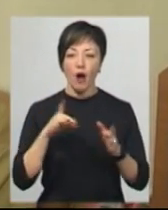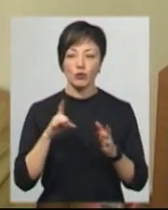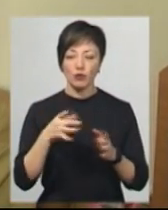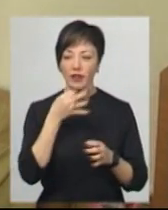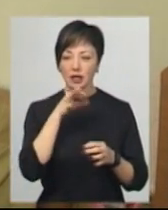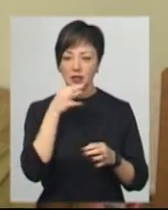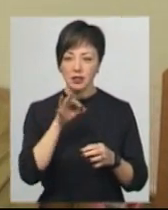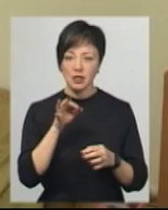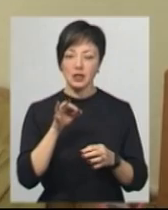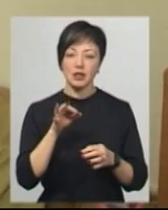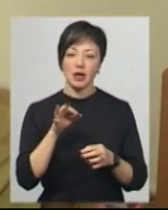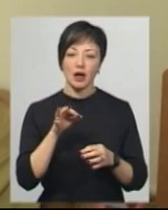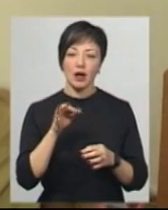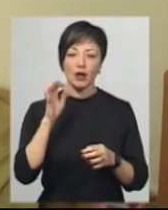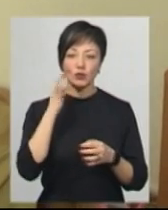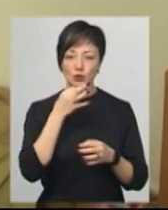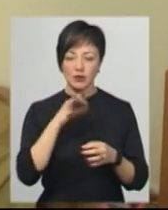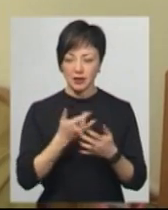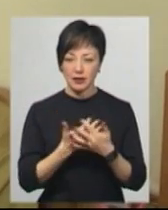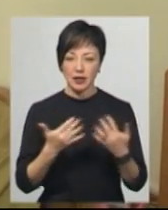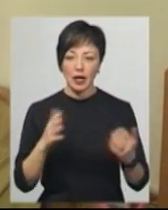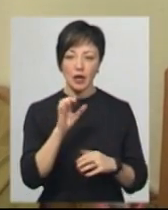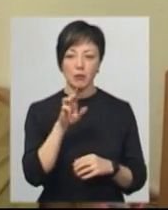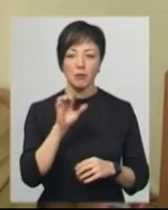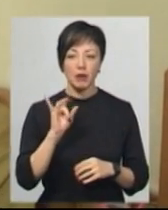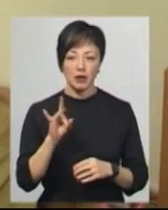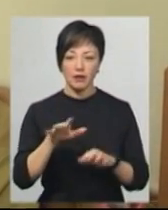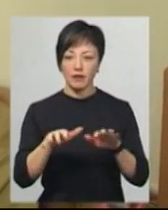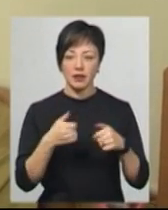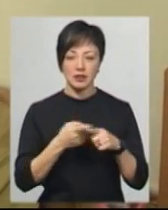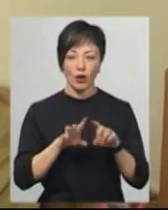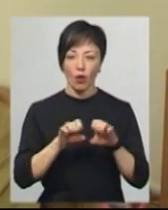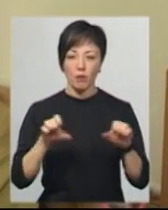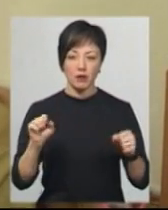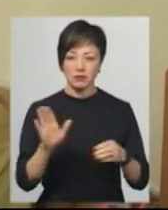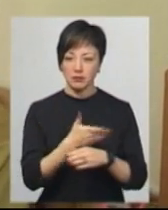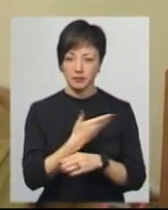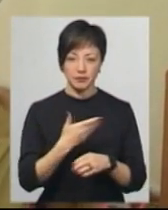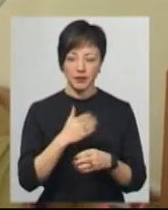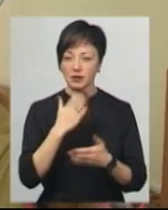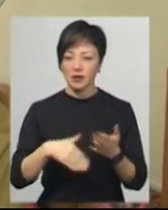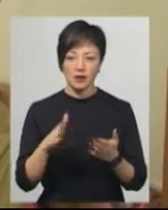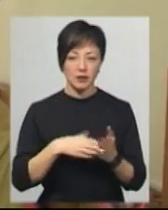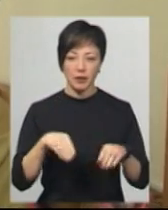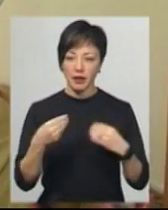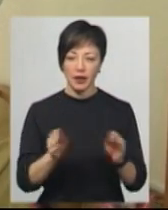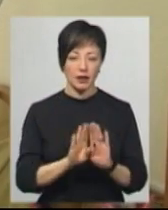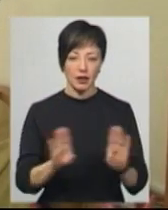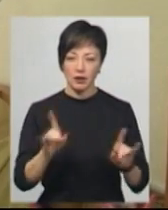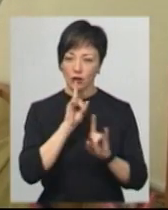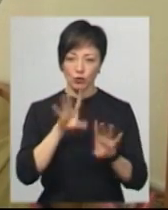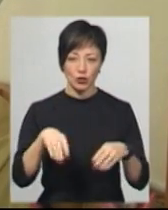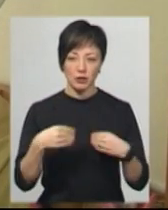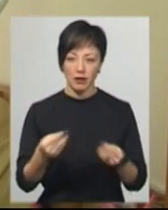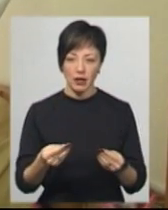соняшникове насіння, імбірі. Ми повністю вилучили це ковбасні вироби, яких ми взагалі не даємо і не